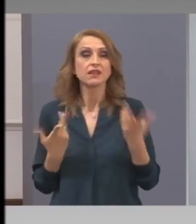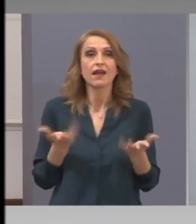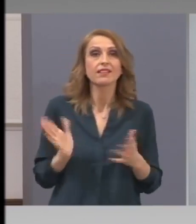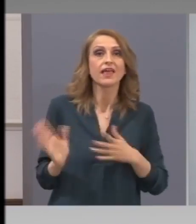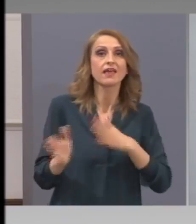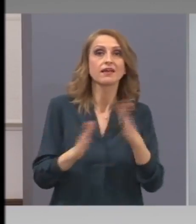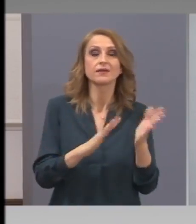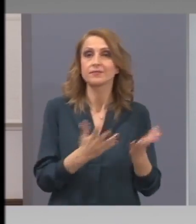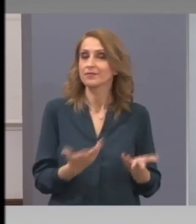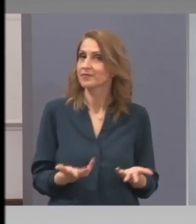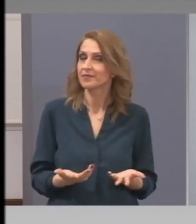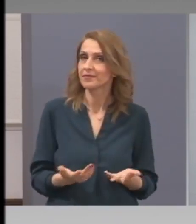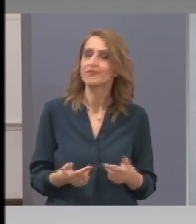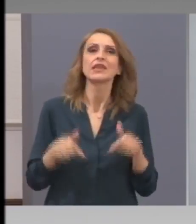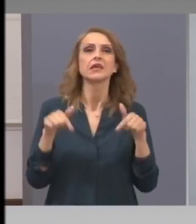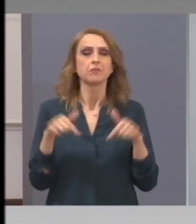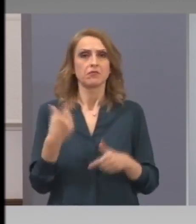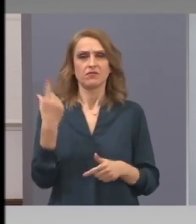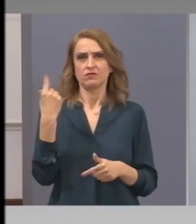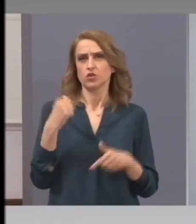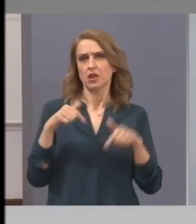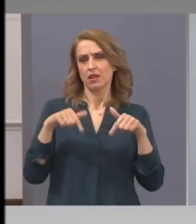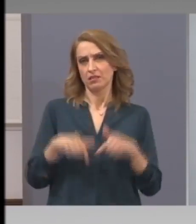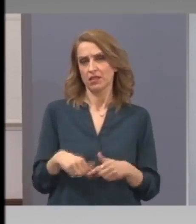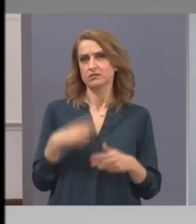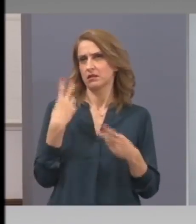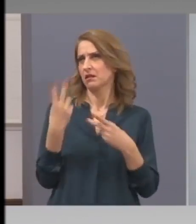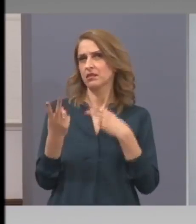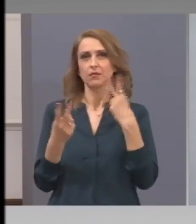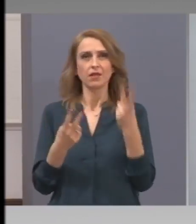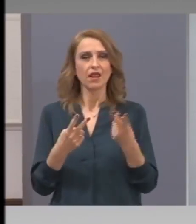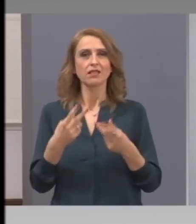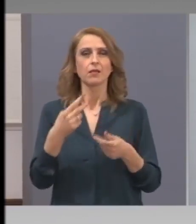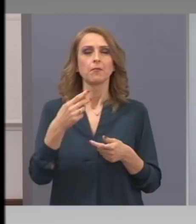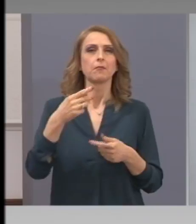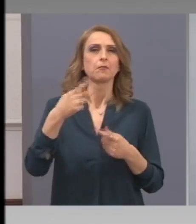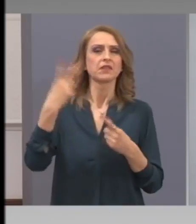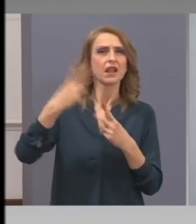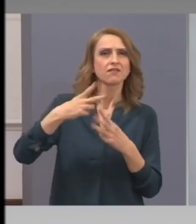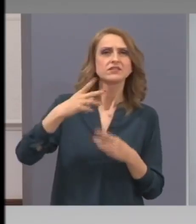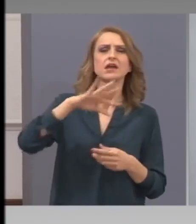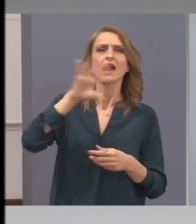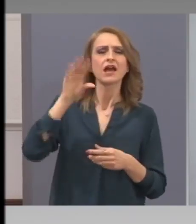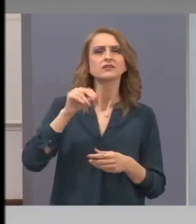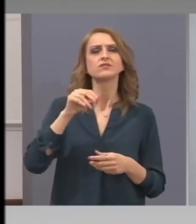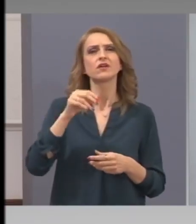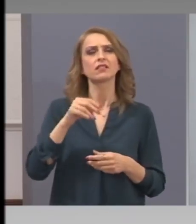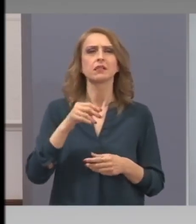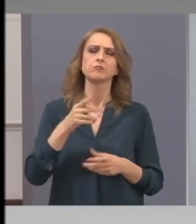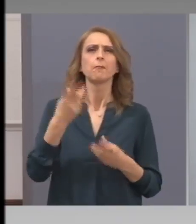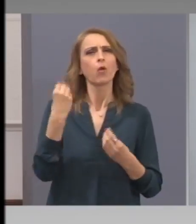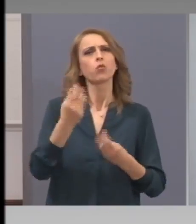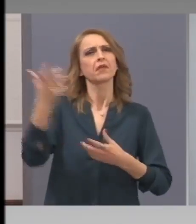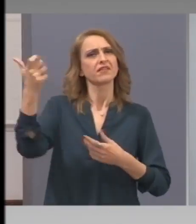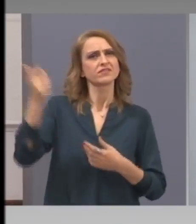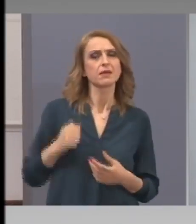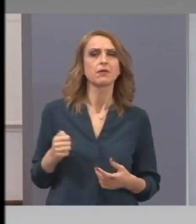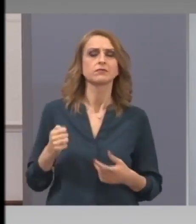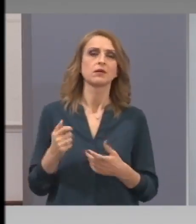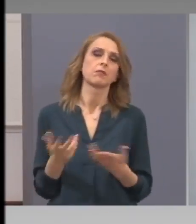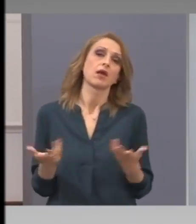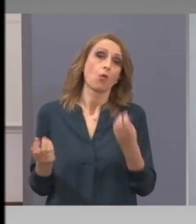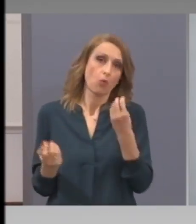Извънъж се изявиха днеска, вчера гледам такива финансисти, економисти. взимайте дълг, взимайте това. Маху.